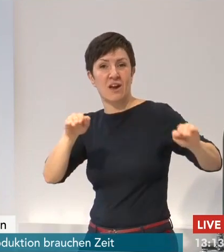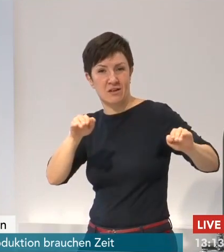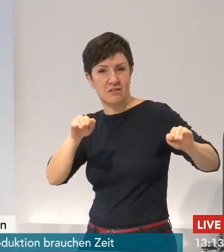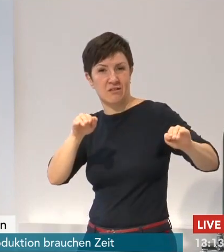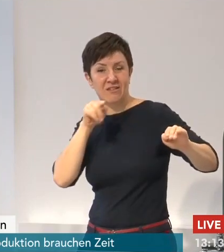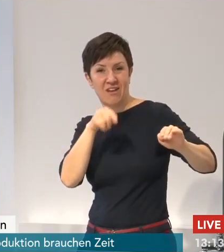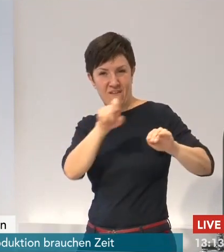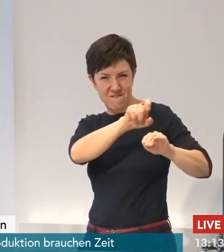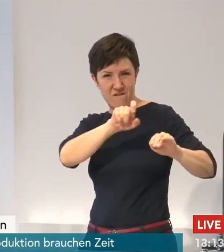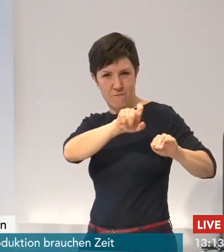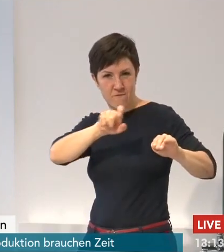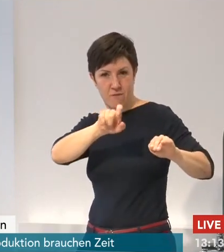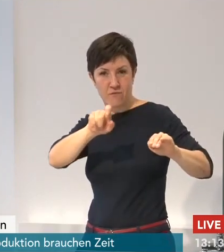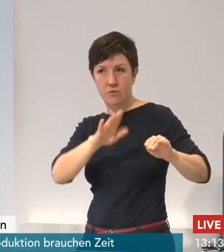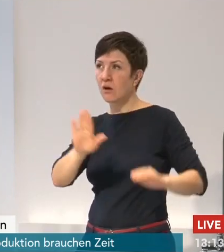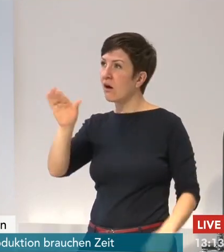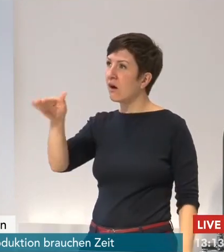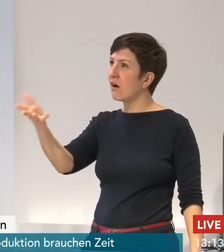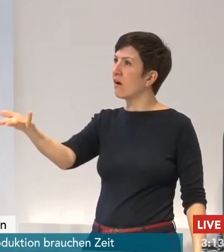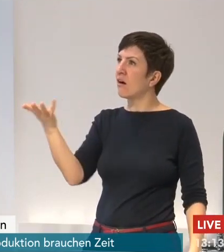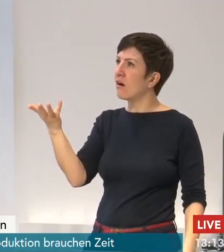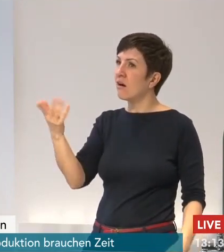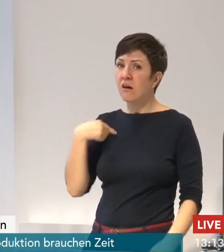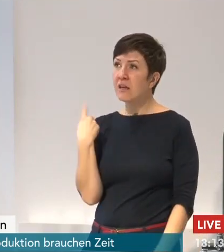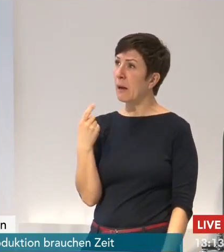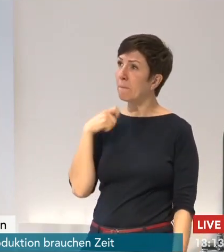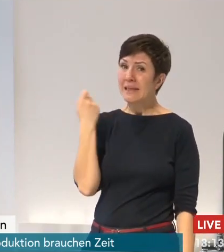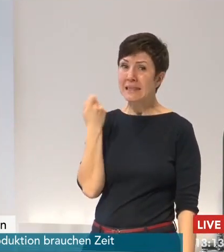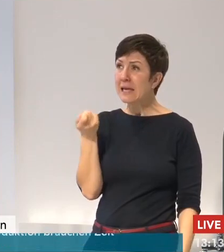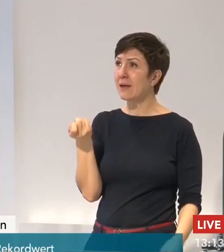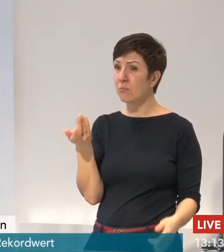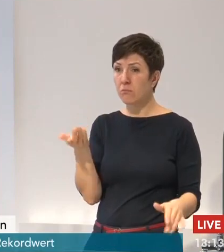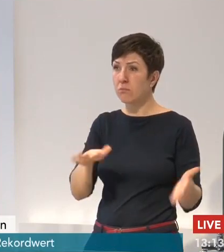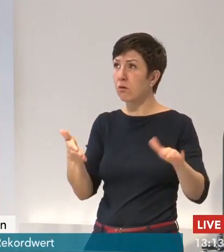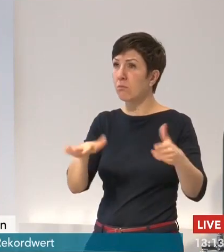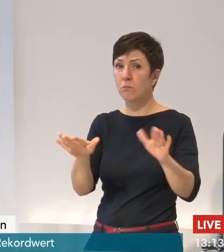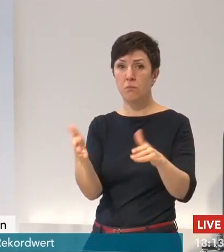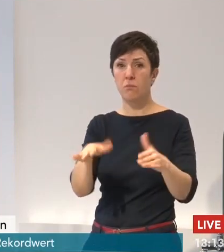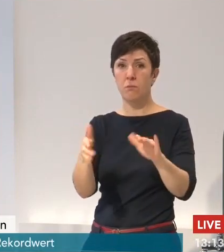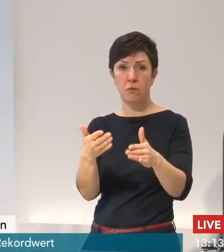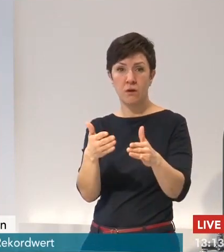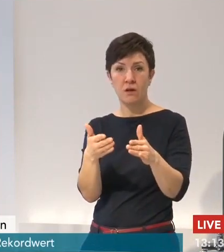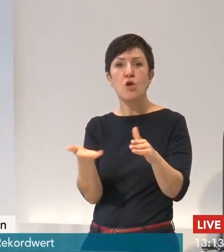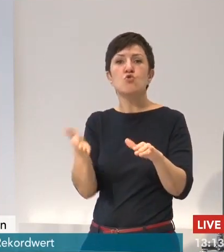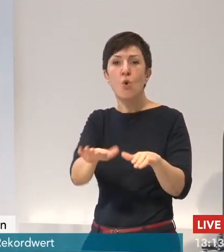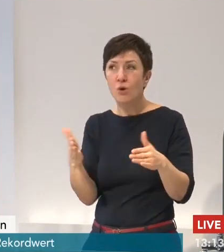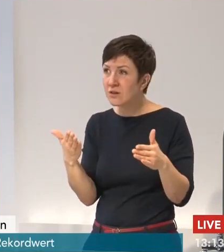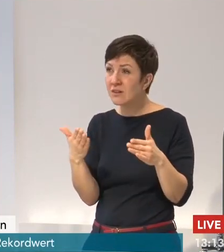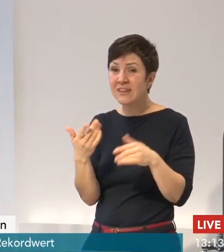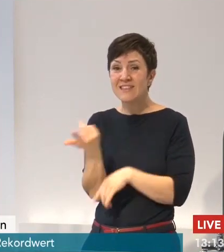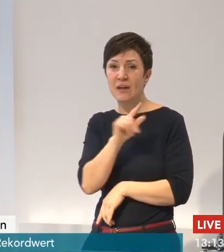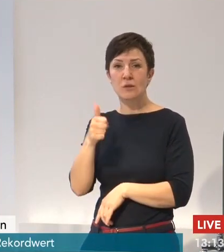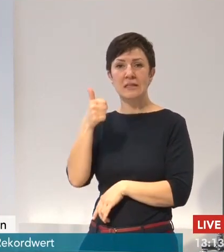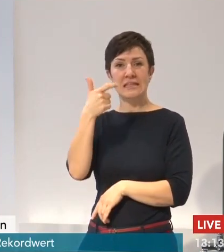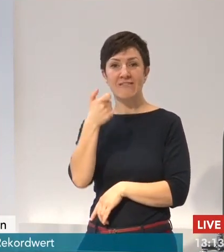dafür zu sorgen, dass wir ein Betriebestand im Anfang dieses Jahres 2021 verhindern mögen.